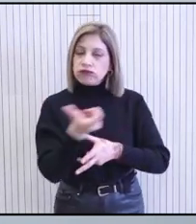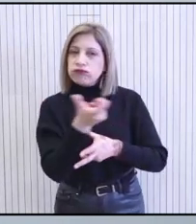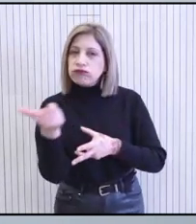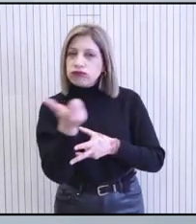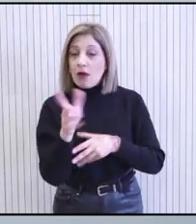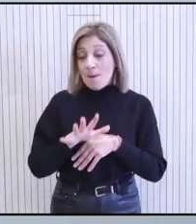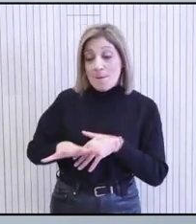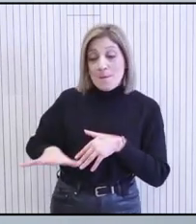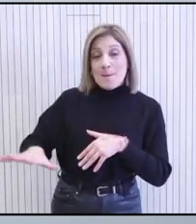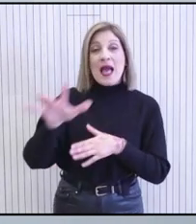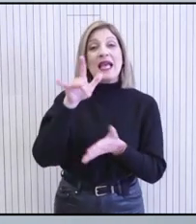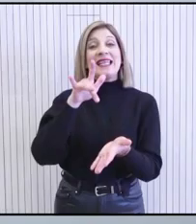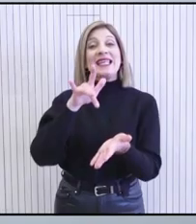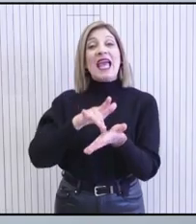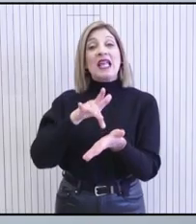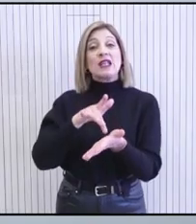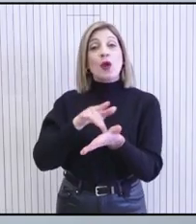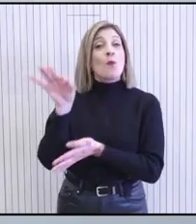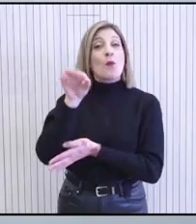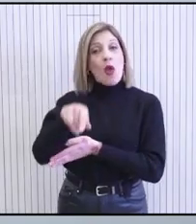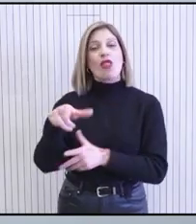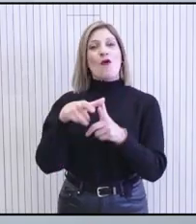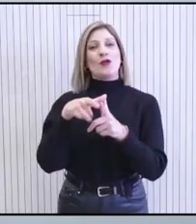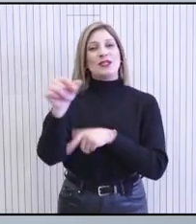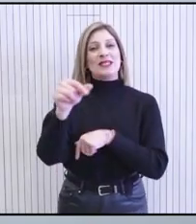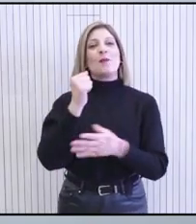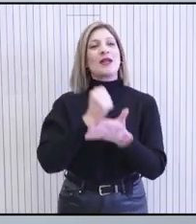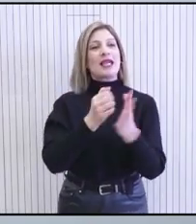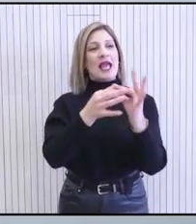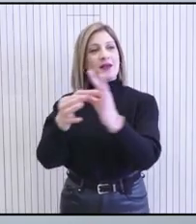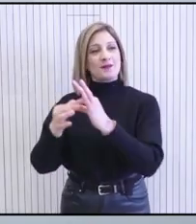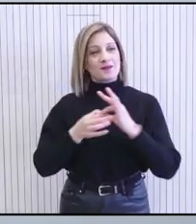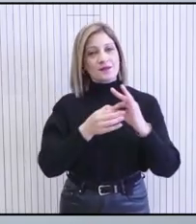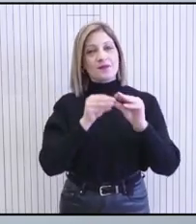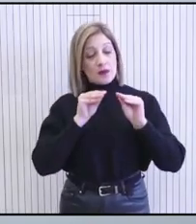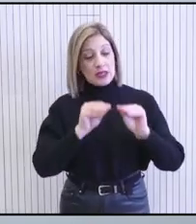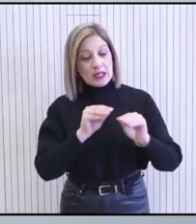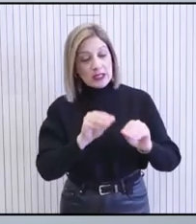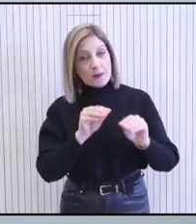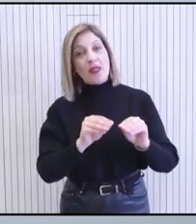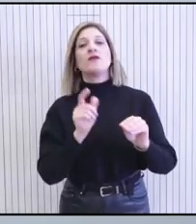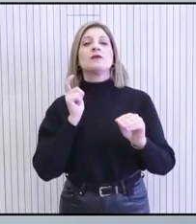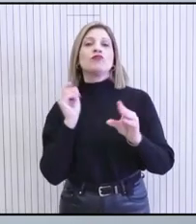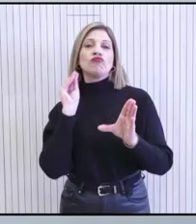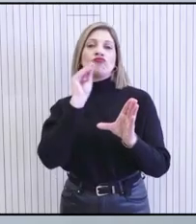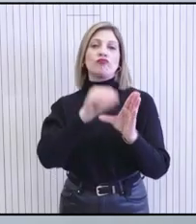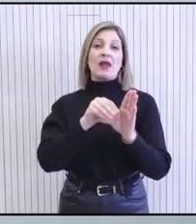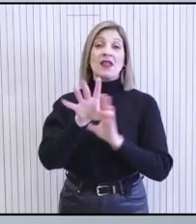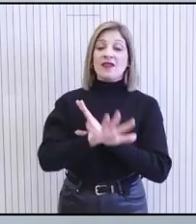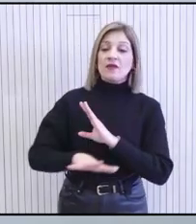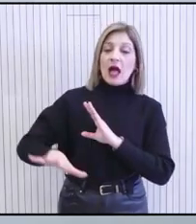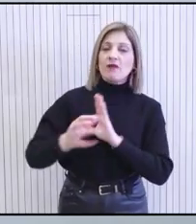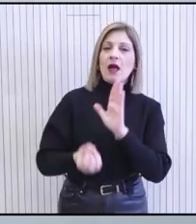περιφερειακού κέντρου που θα έχει έδρα την Κύπρο, καθώς και συνεργασία σε θέματα εκπαίδευσης και επενδύσεων. Περιφερειακές